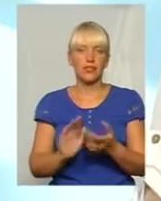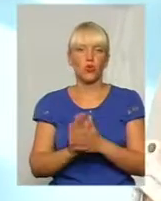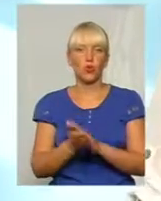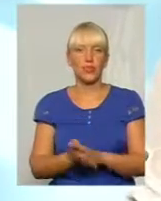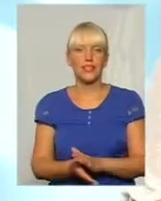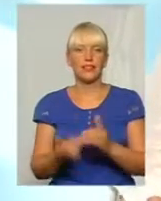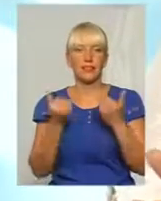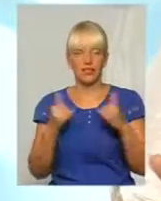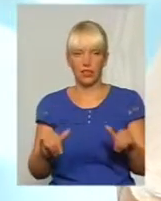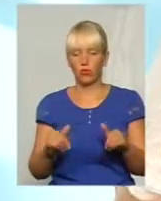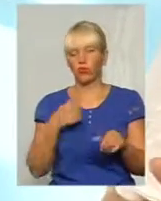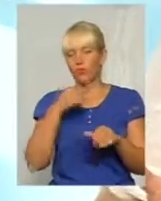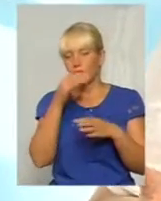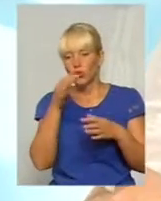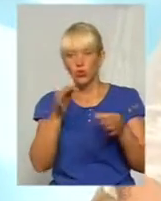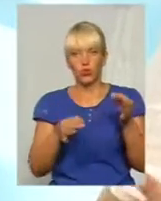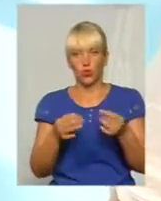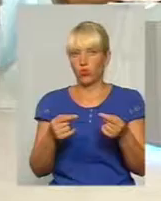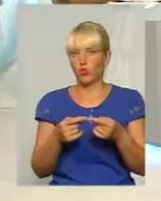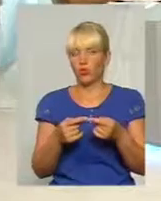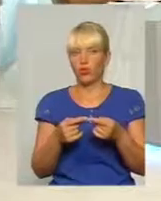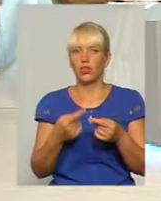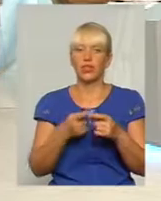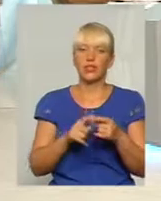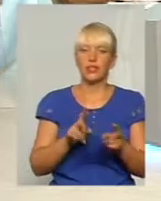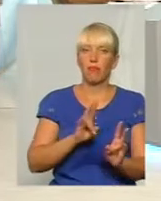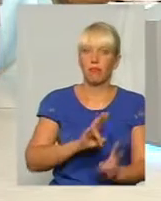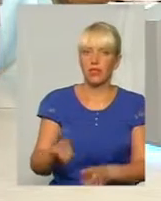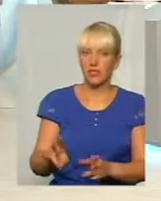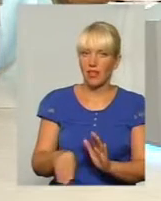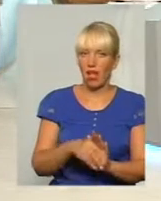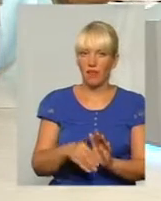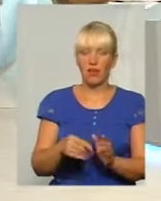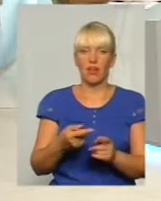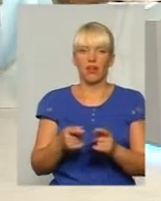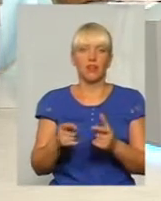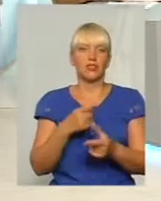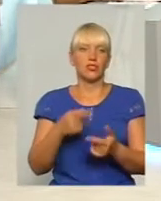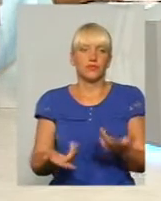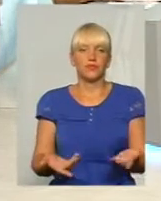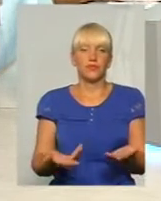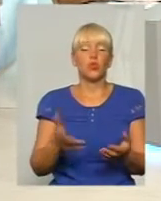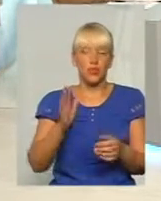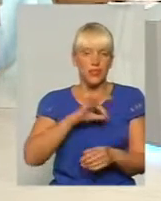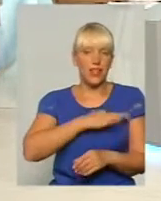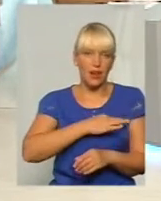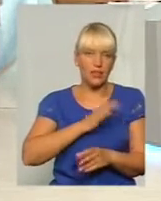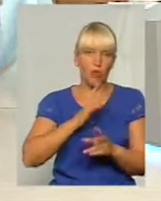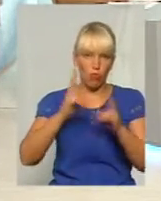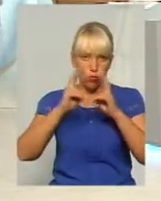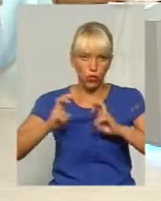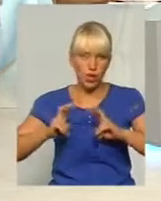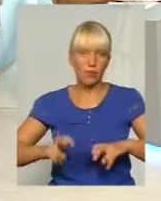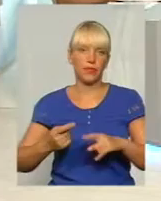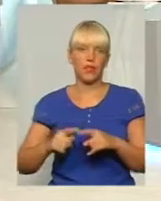не можу нічого судити точно, що не знаю, що це підстава, чи це реальна якась справа. Я не бачу потреби